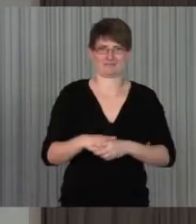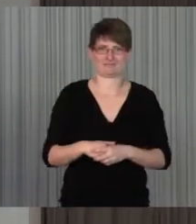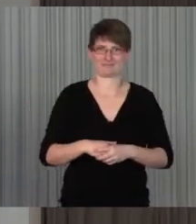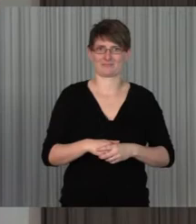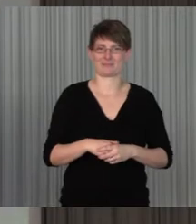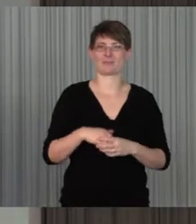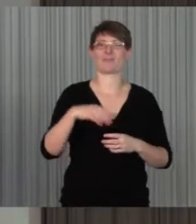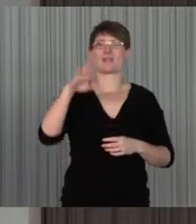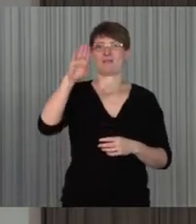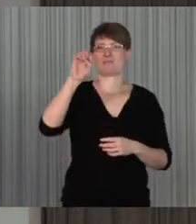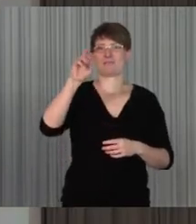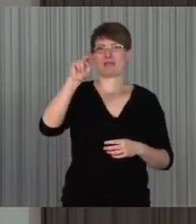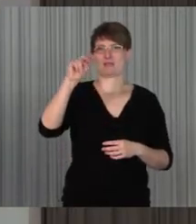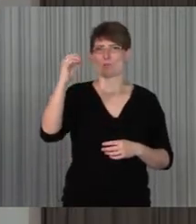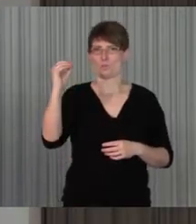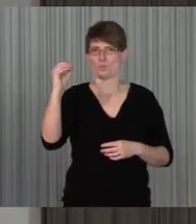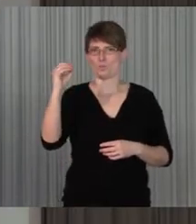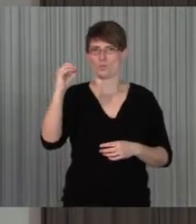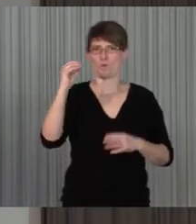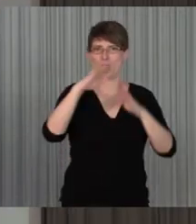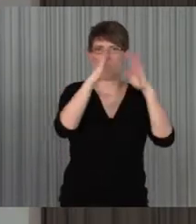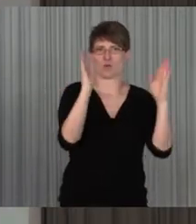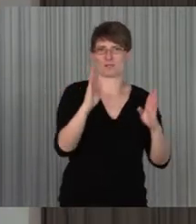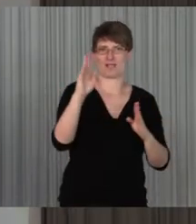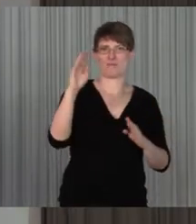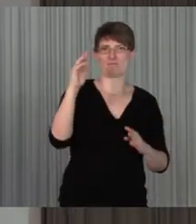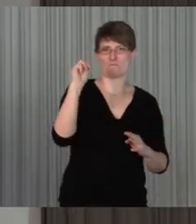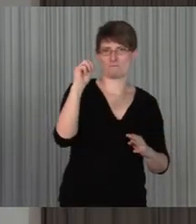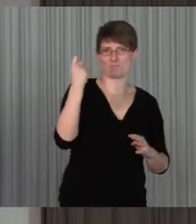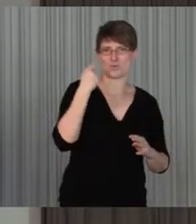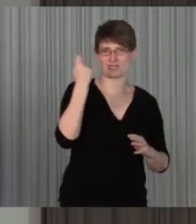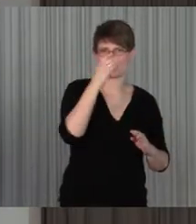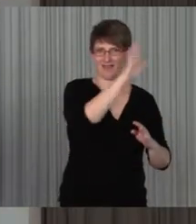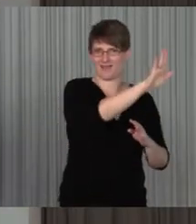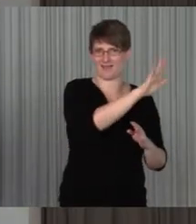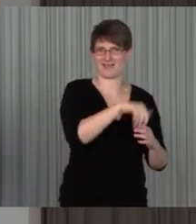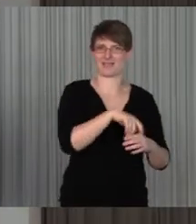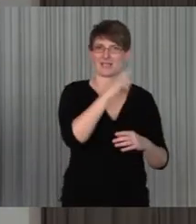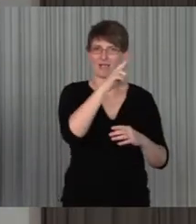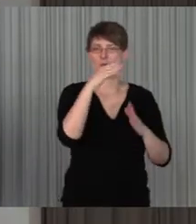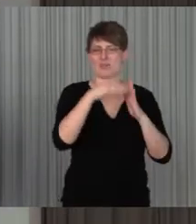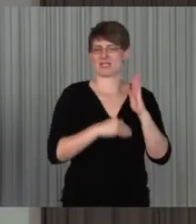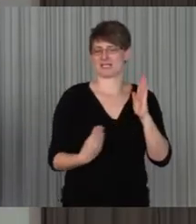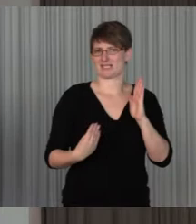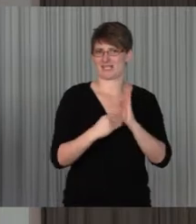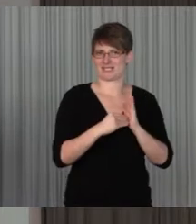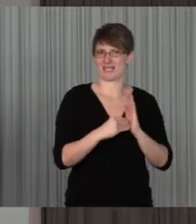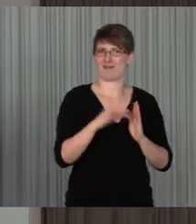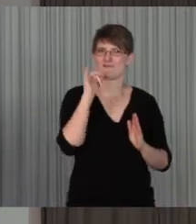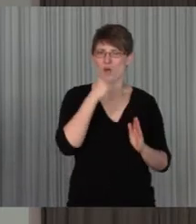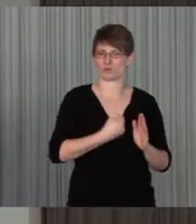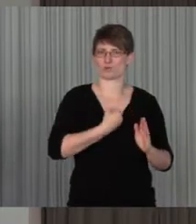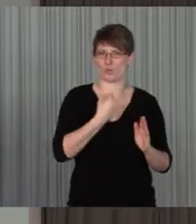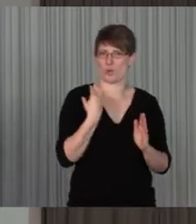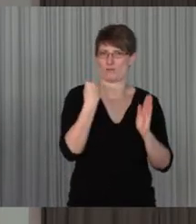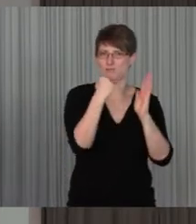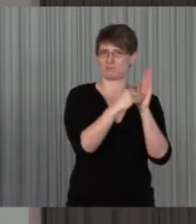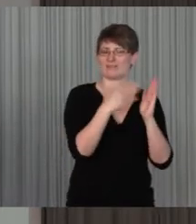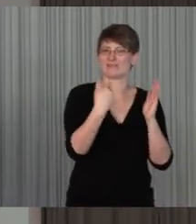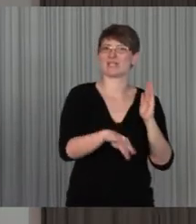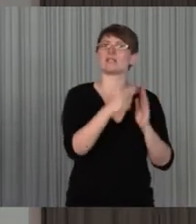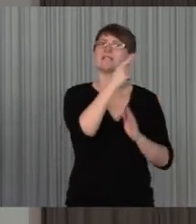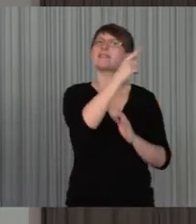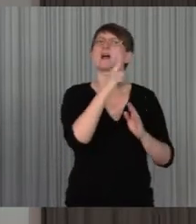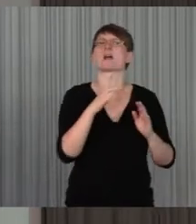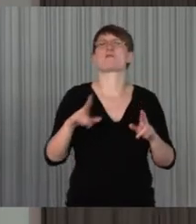Bennohaus in Münster ist auch sozusagen einer, die sehr viele Erfahrungen haben, der Kratz kam ja auch auf der Liste von Franzorn vor, die kooperieren zum